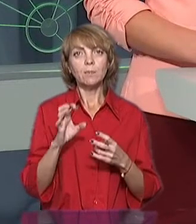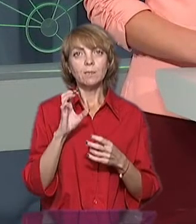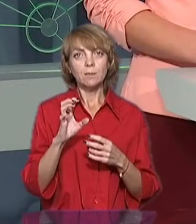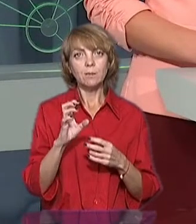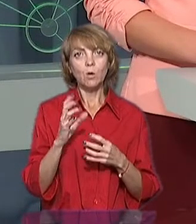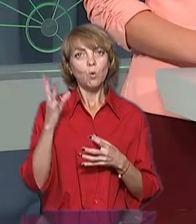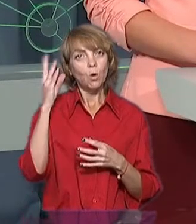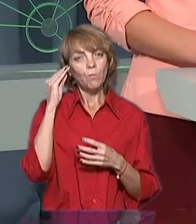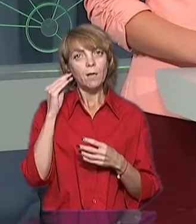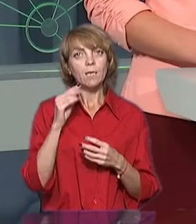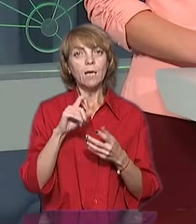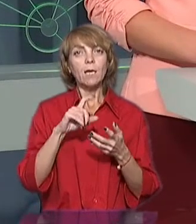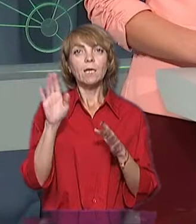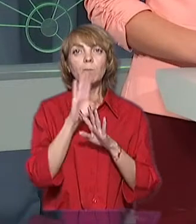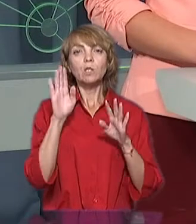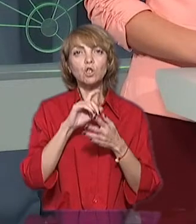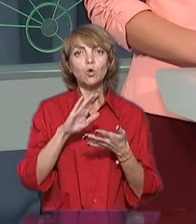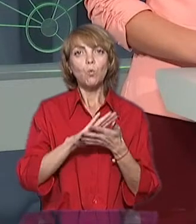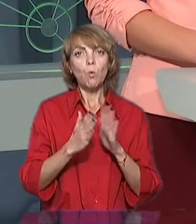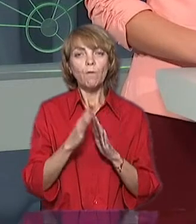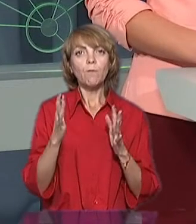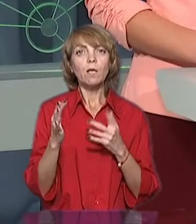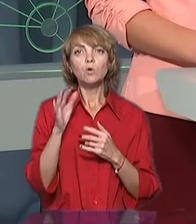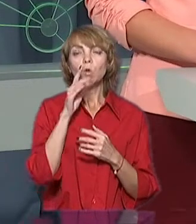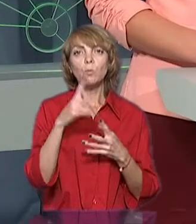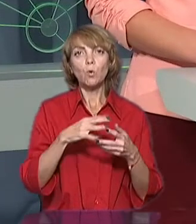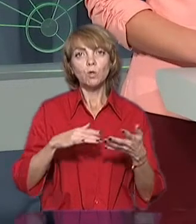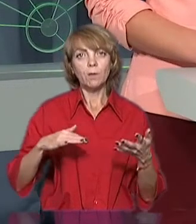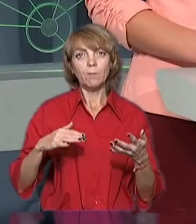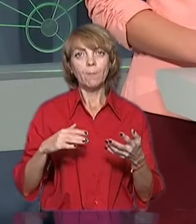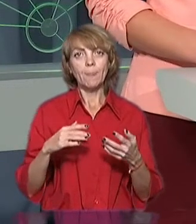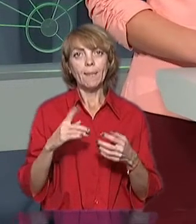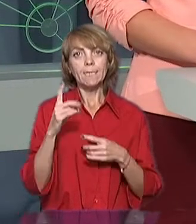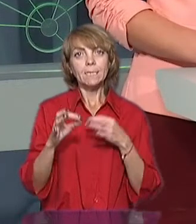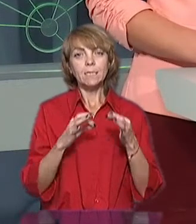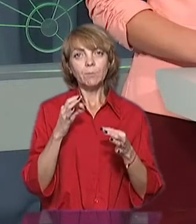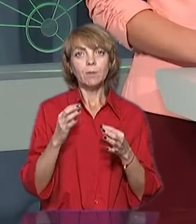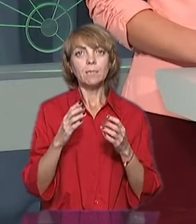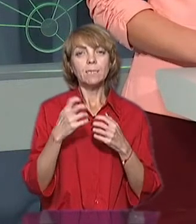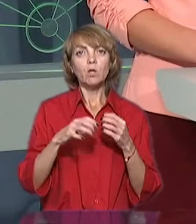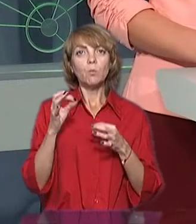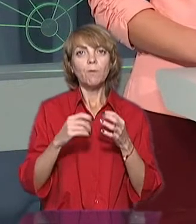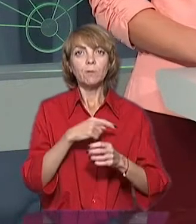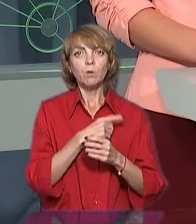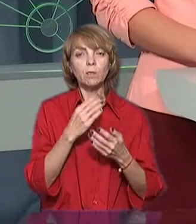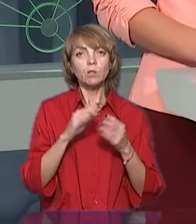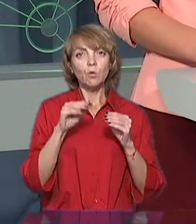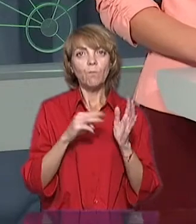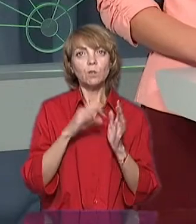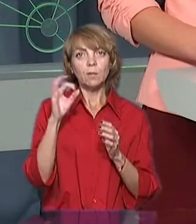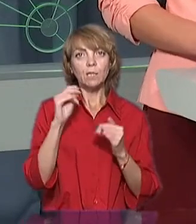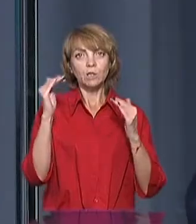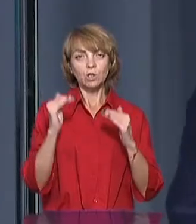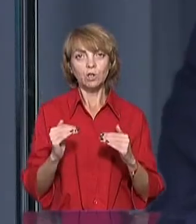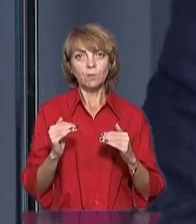урахуванням кліматичних умов у разі, коли протягом діпсередньо добуває температуру, що він приймати 8 градусів та